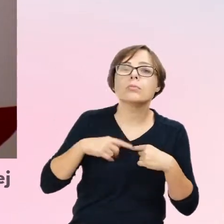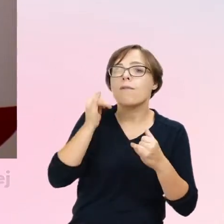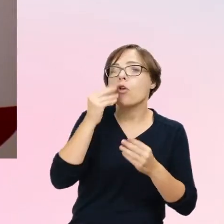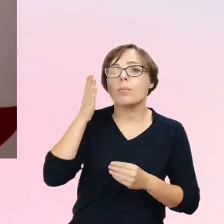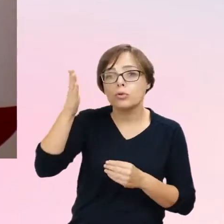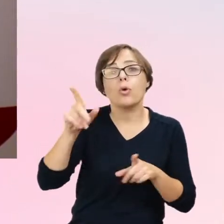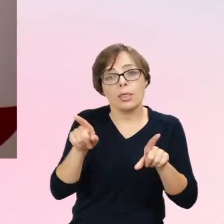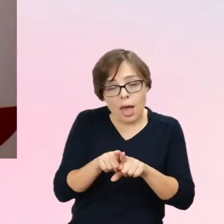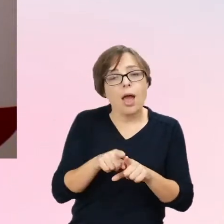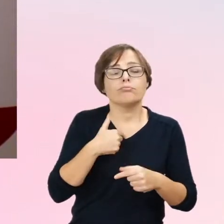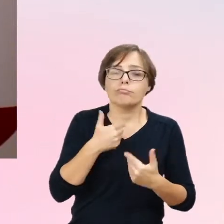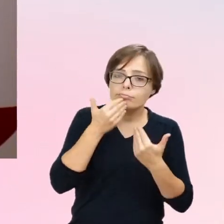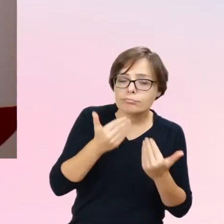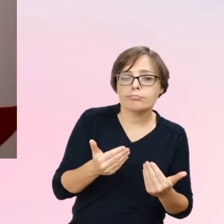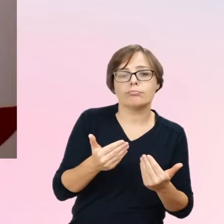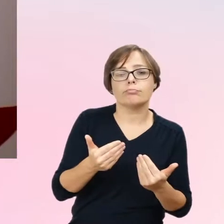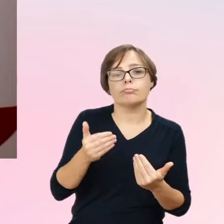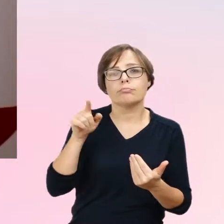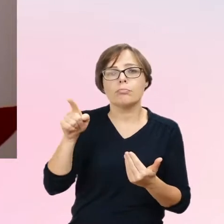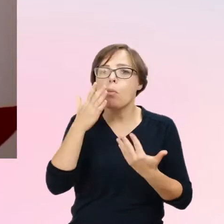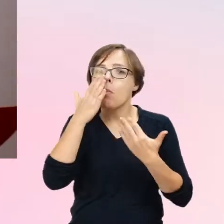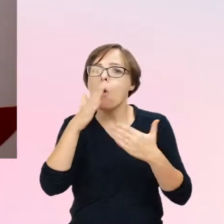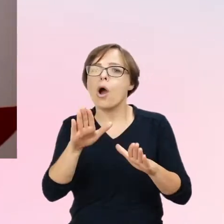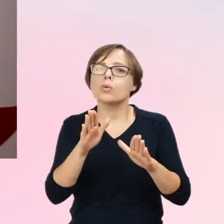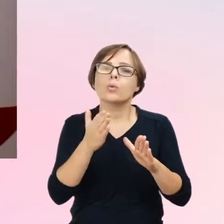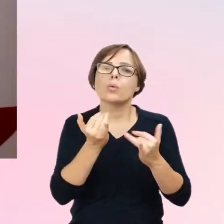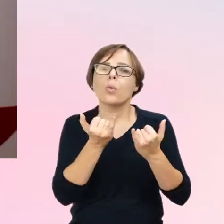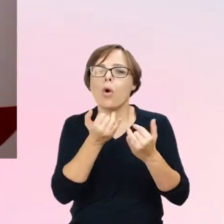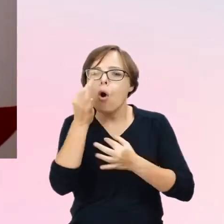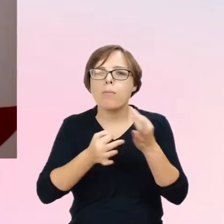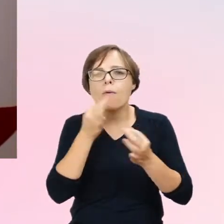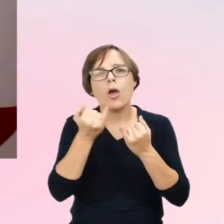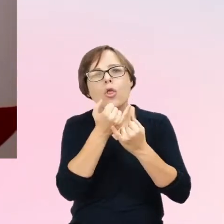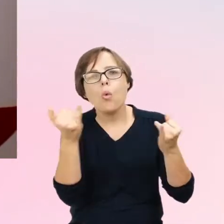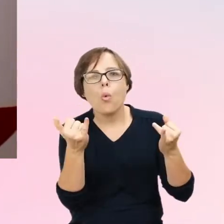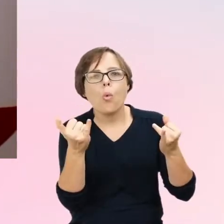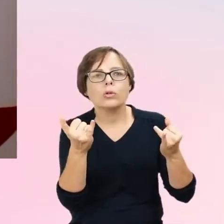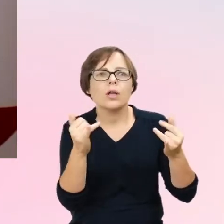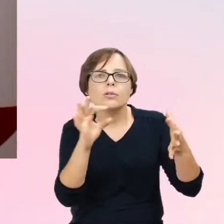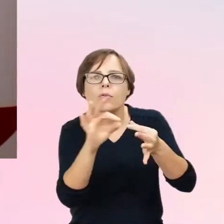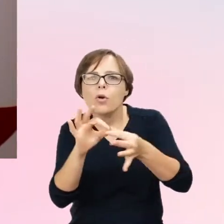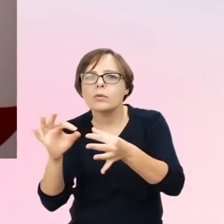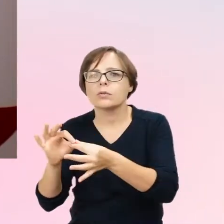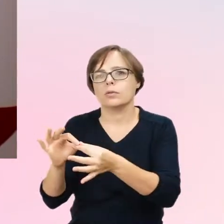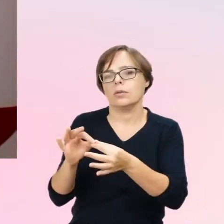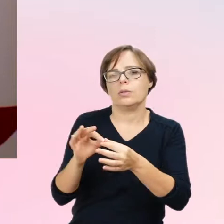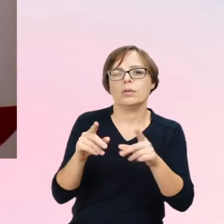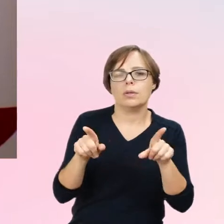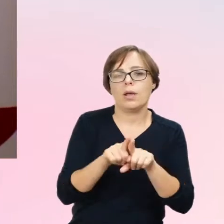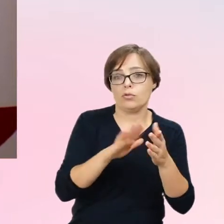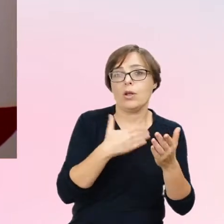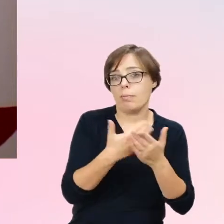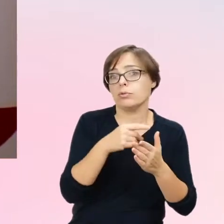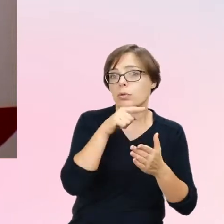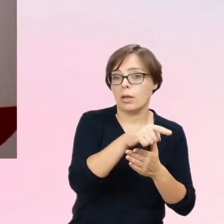pokazanie tych wielu związków i niedookreśloności związanej z połączeniem z